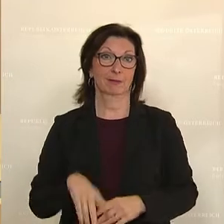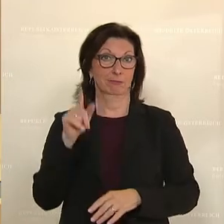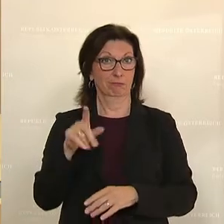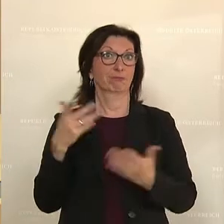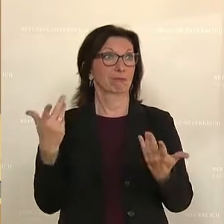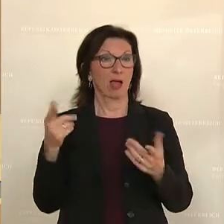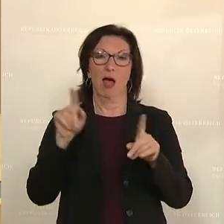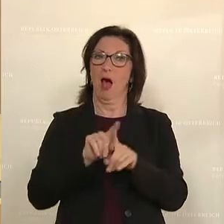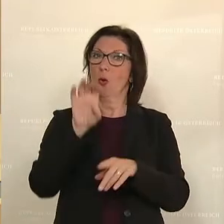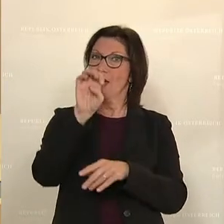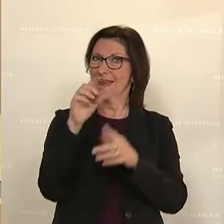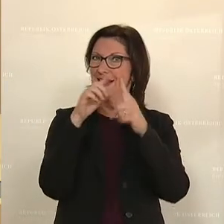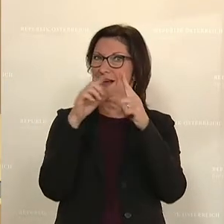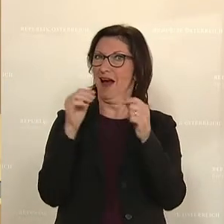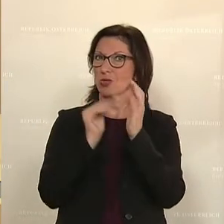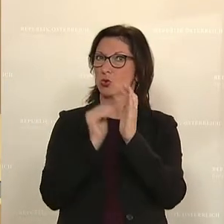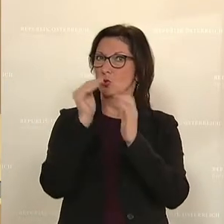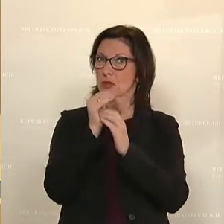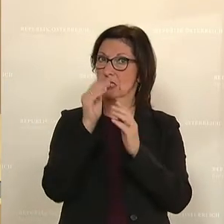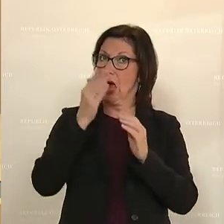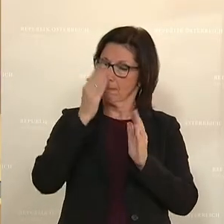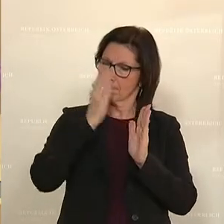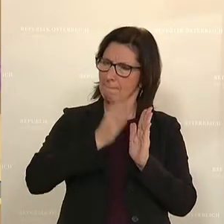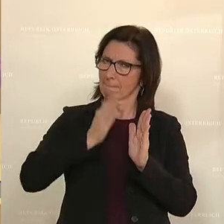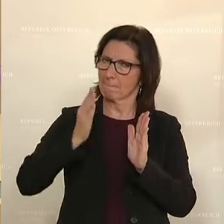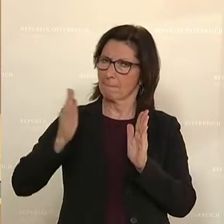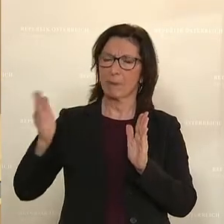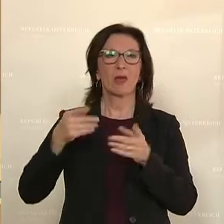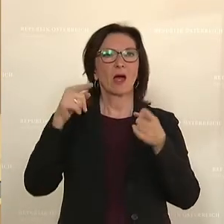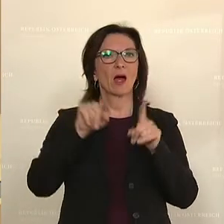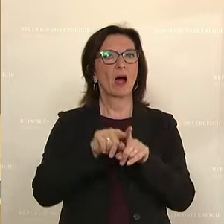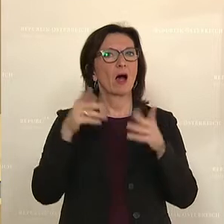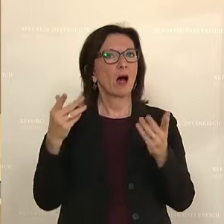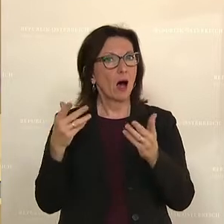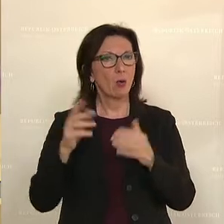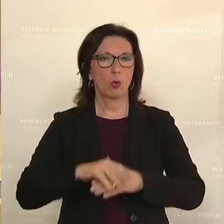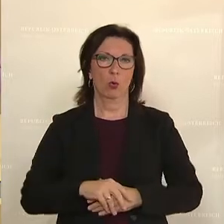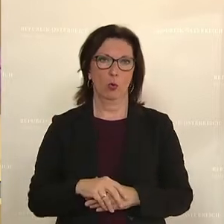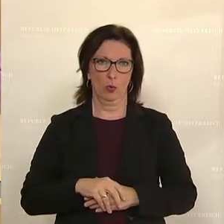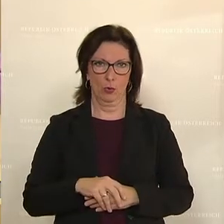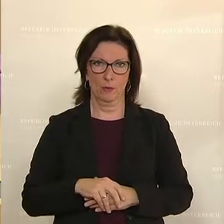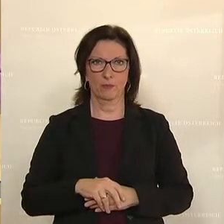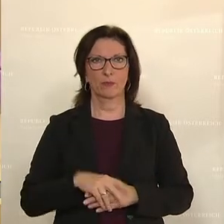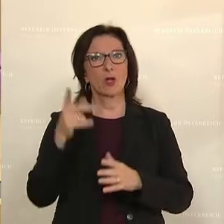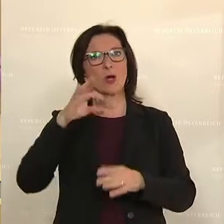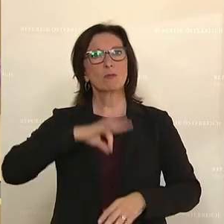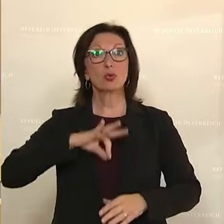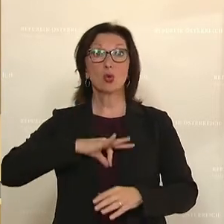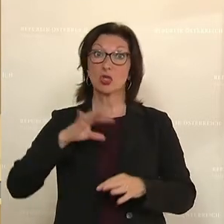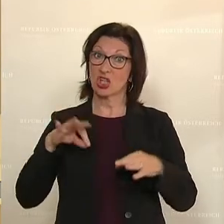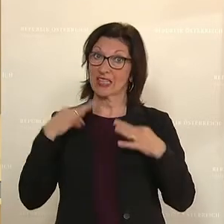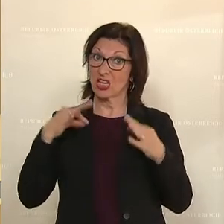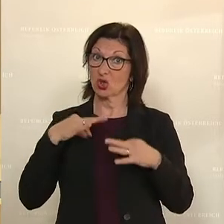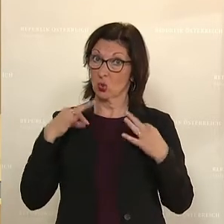im E-Card-System zu garantieren. Weiters ist auch die Aufnahme von standardisierten Screenings zur psychischen Gesundheit,